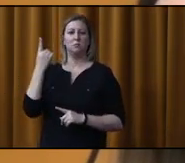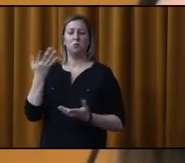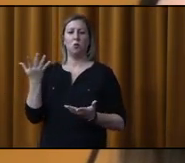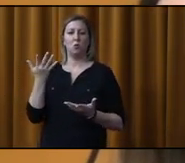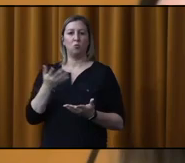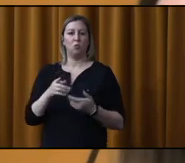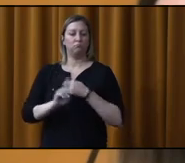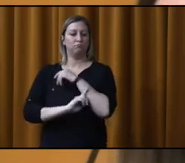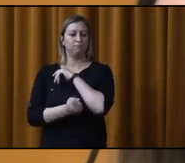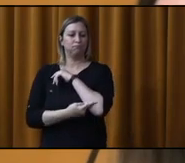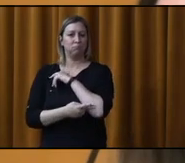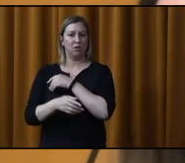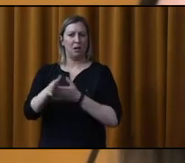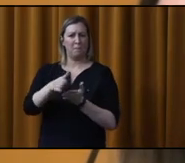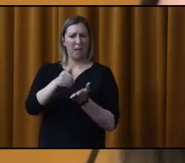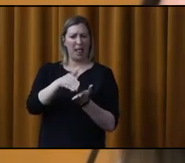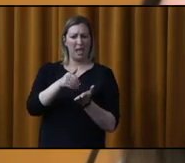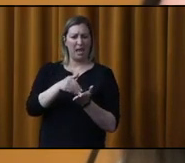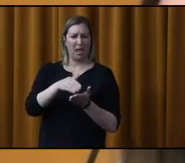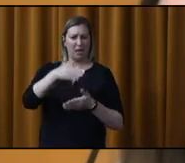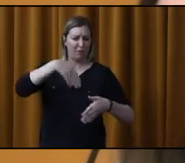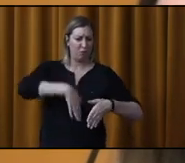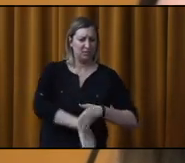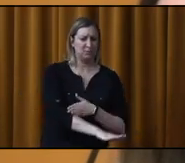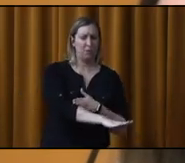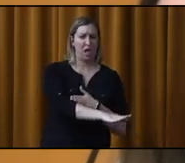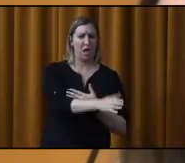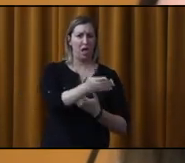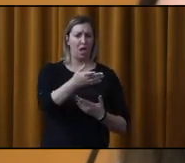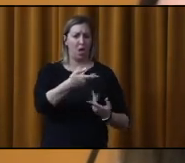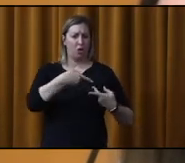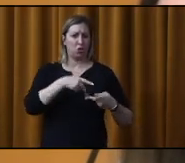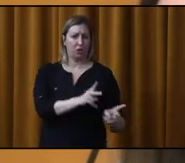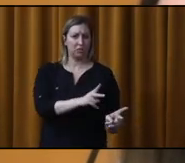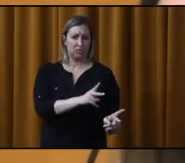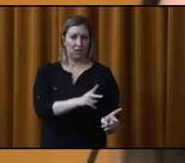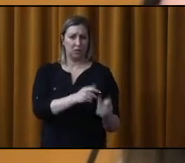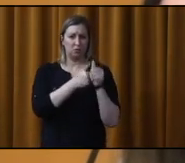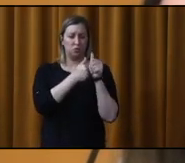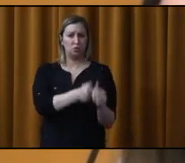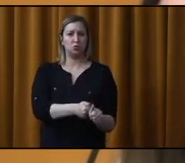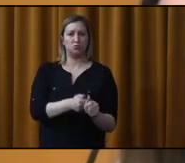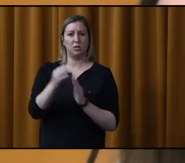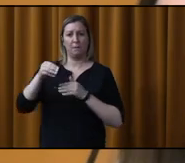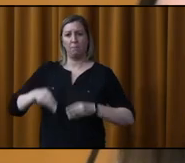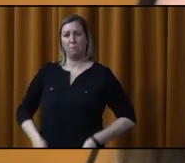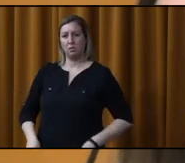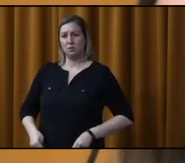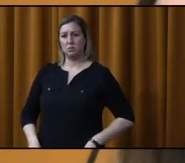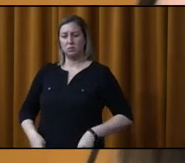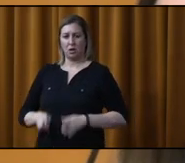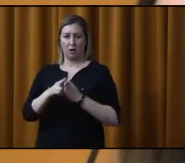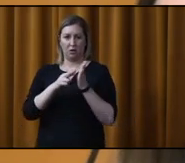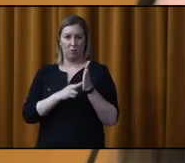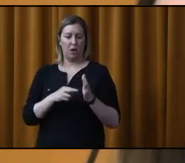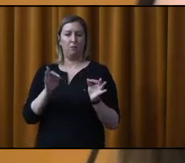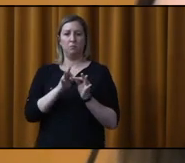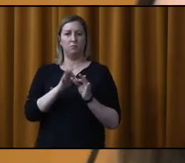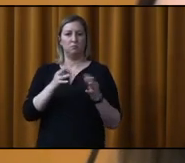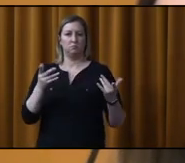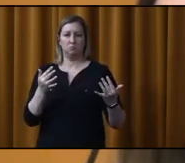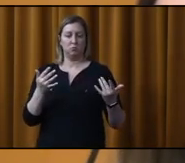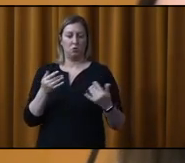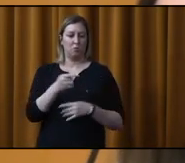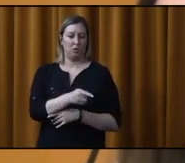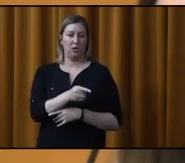des résidus de balais dans un site d'enfouissement sanitaire autorisé, selon les prix unitaires apparaissant au bord de roues de prix, pour un montant